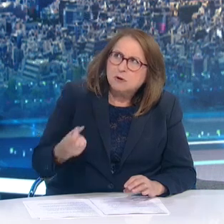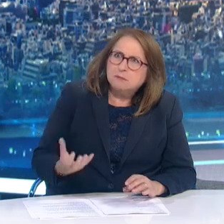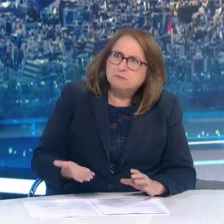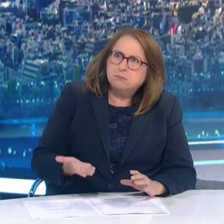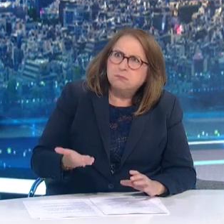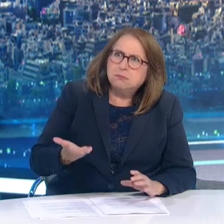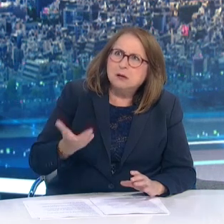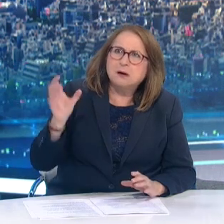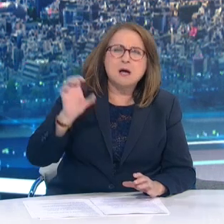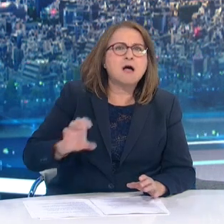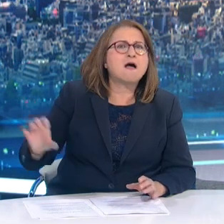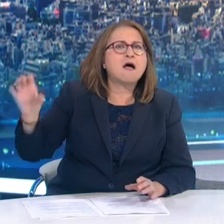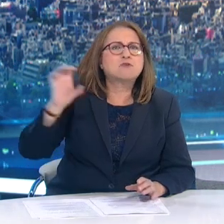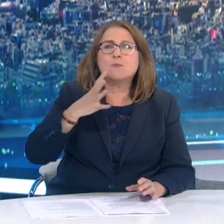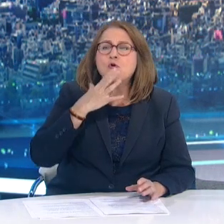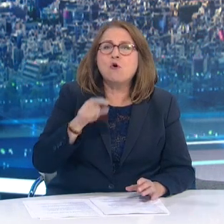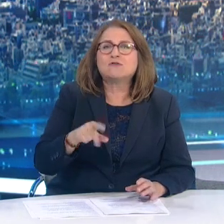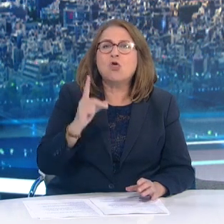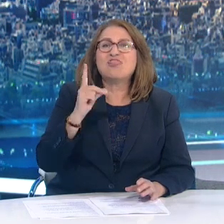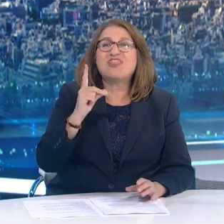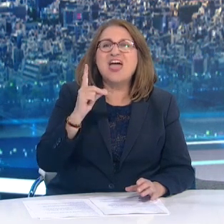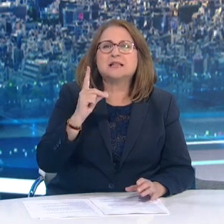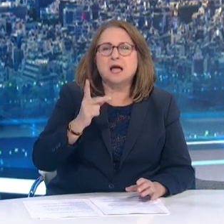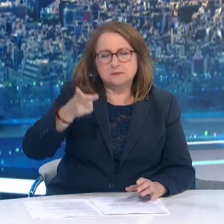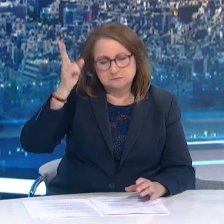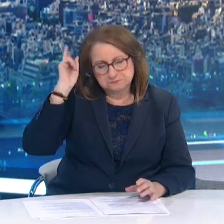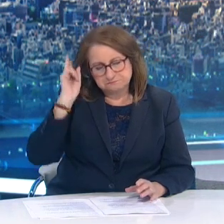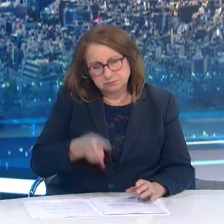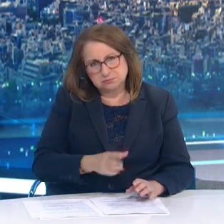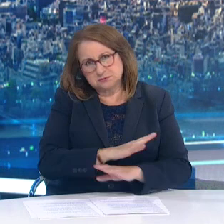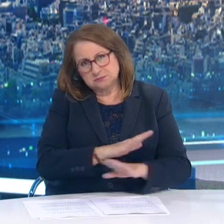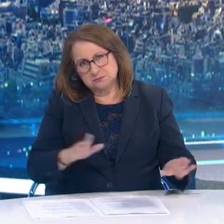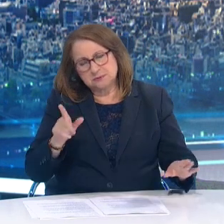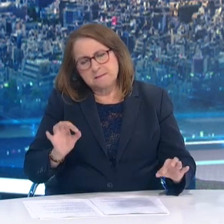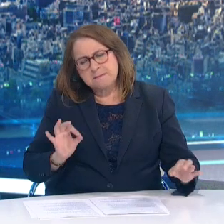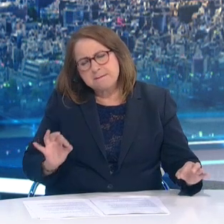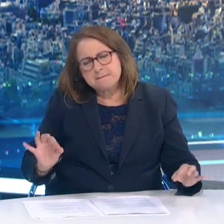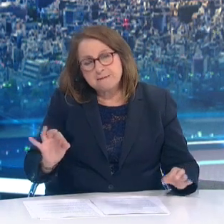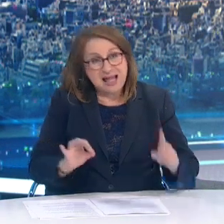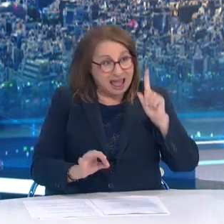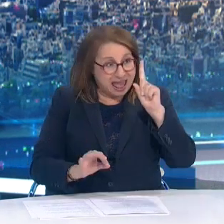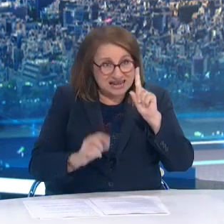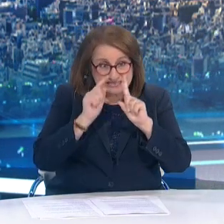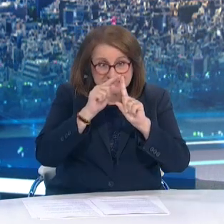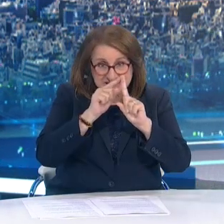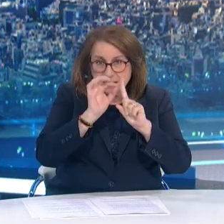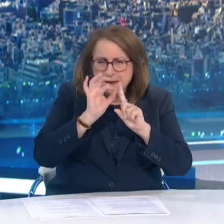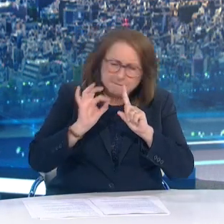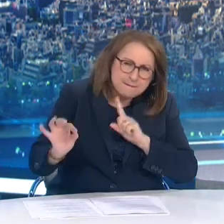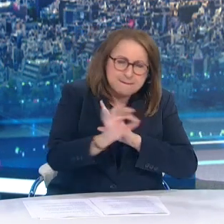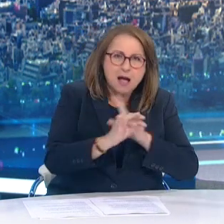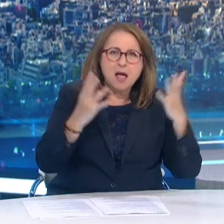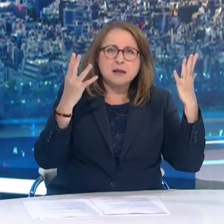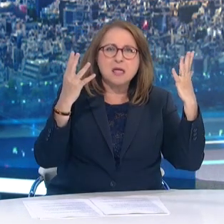κρουσμάτων Λόγω της εξάπλωσης της μετάλλαξης δέλτα η οποία χαρακτηρίζεται από αυξημένη μεταδοτικότητα Είναι λοιπόν απαραίτητο να συνεχίσουμε